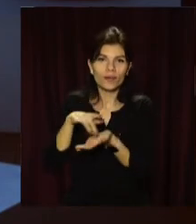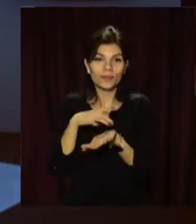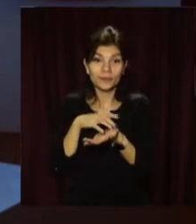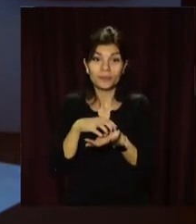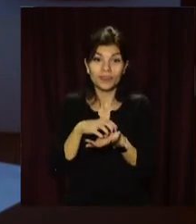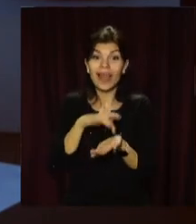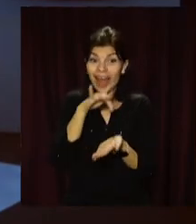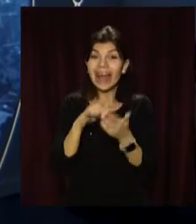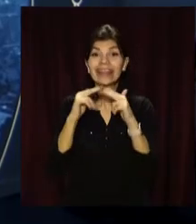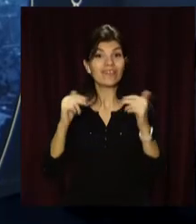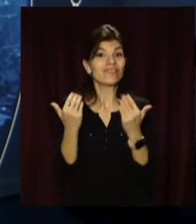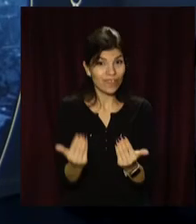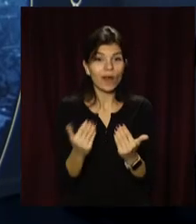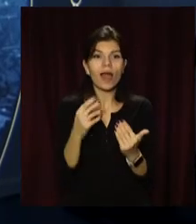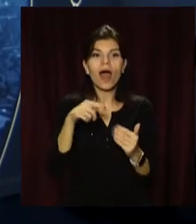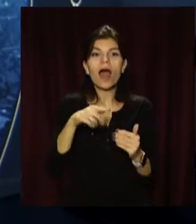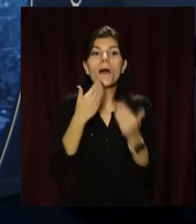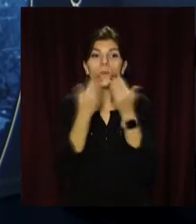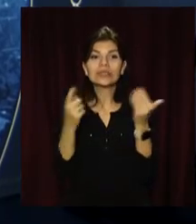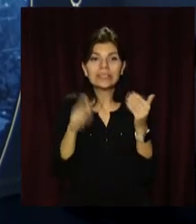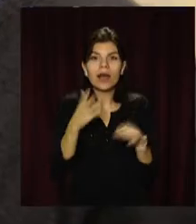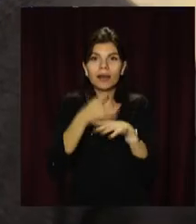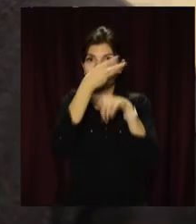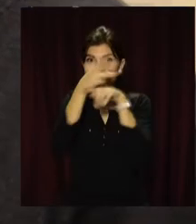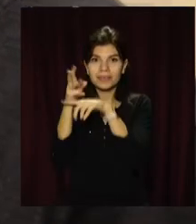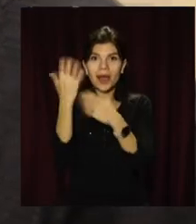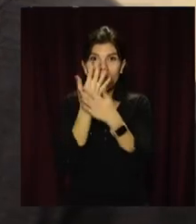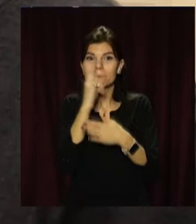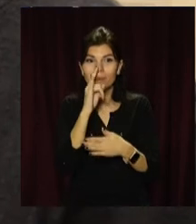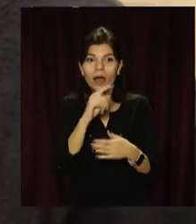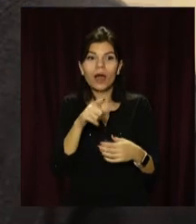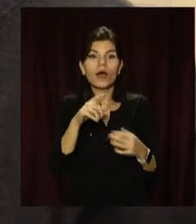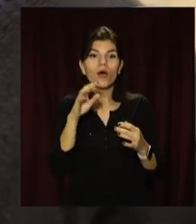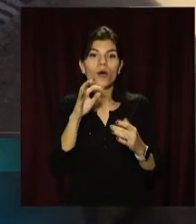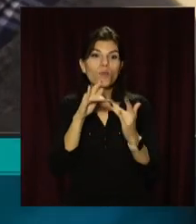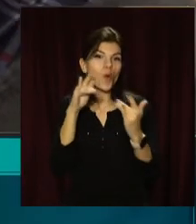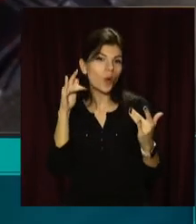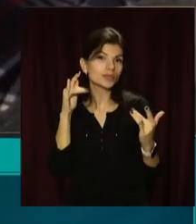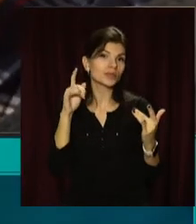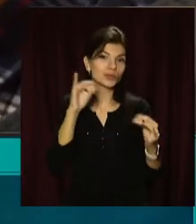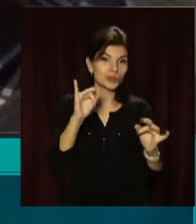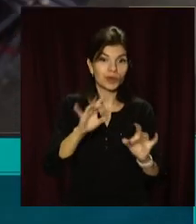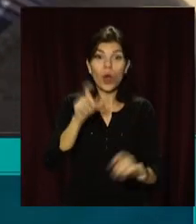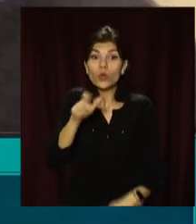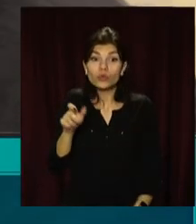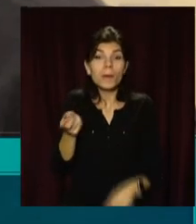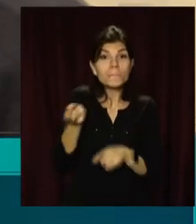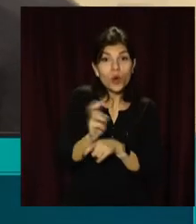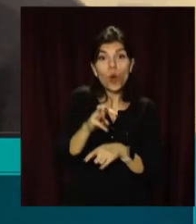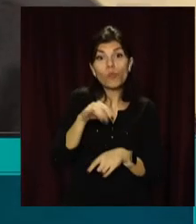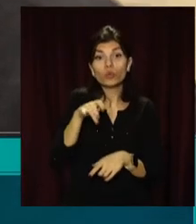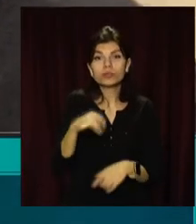короткометражний фільм під назвою «Дніпро. Пороги мости». Люди, приходячи до музею, вони занурюються в атмосферу